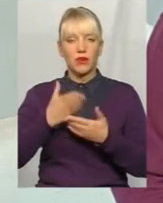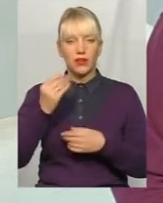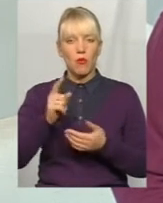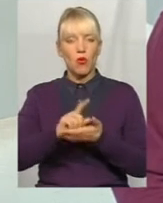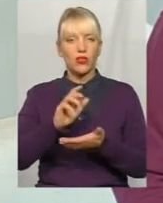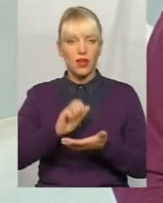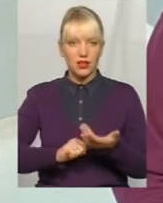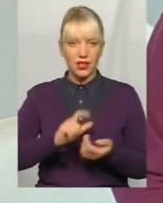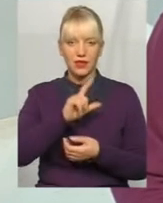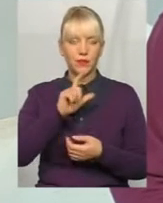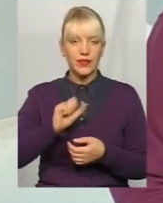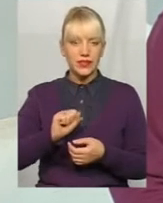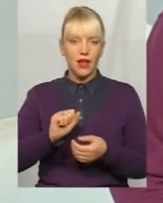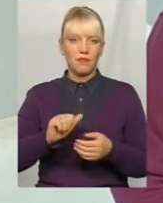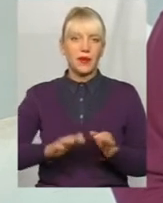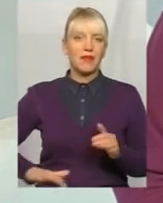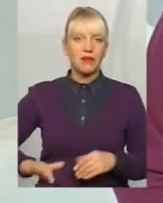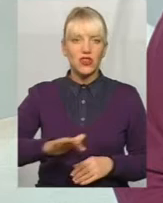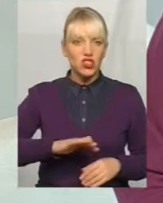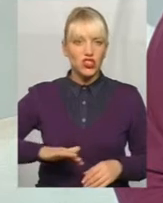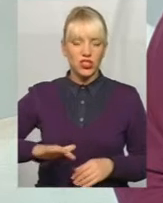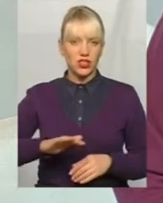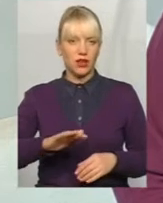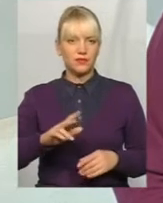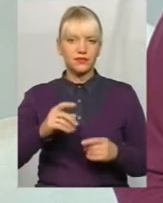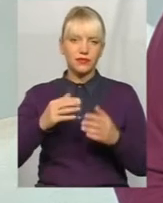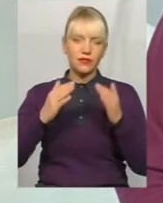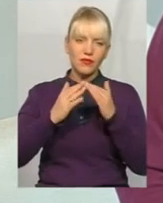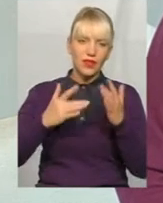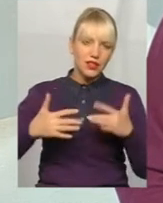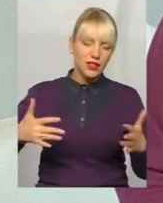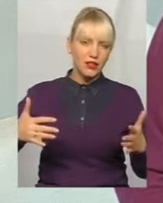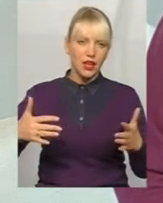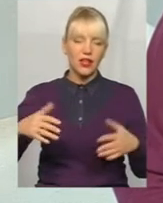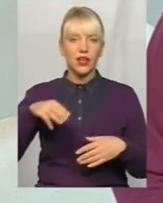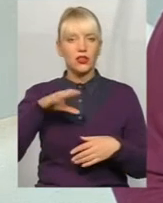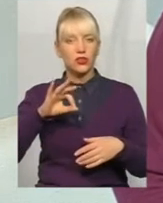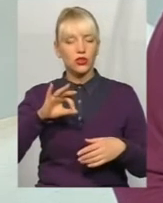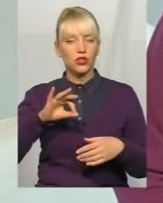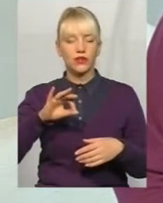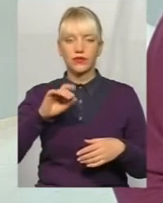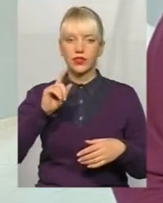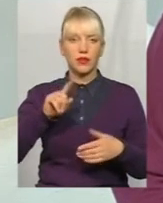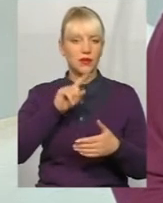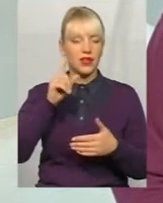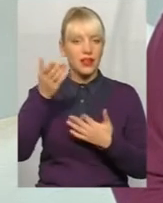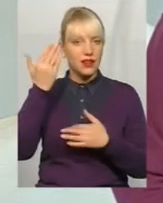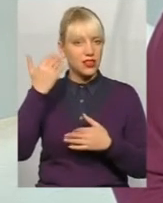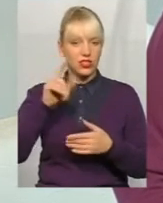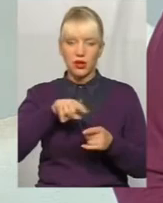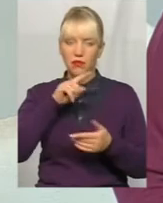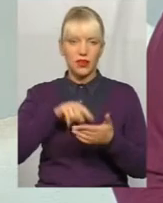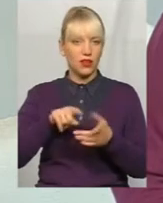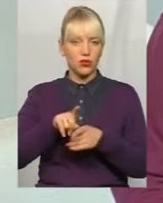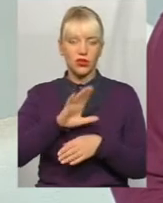приміщення, і так далі. На той час теж питання не стояло, тому що вони